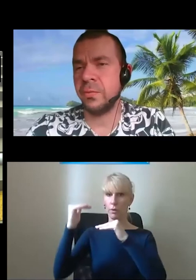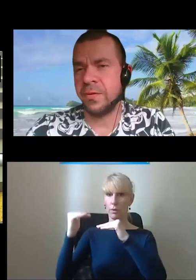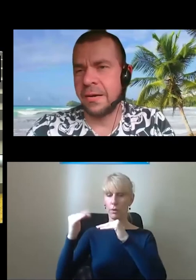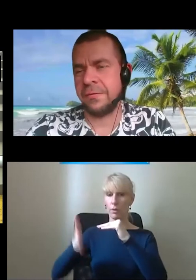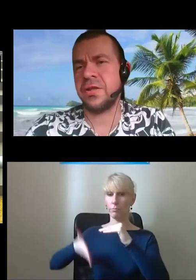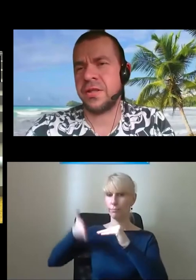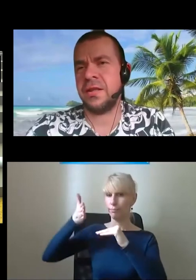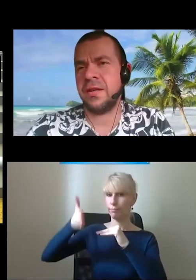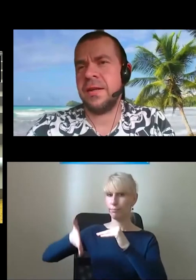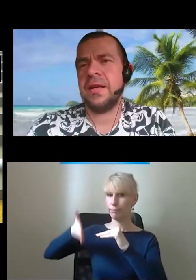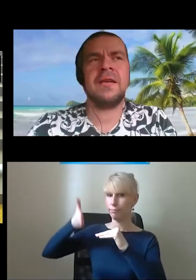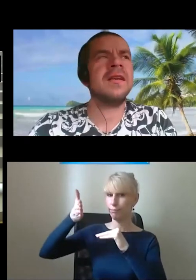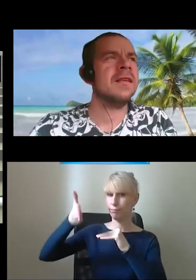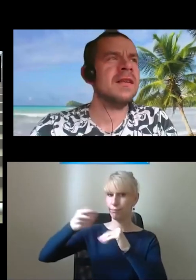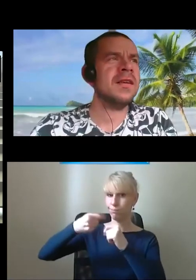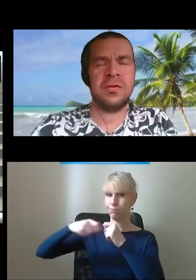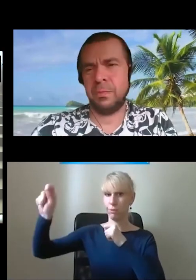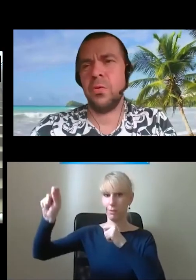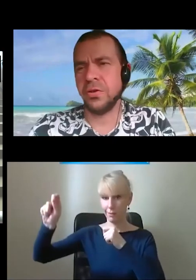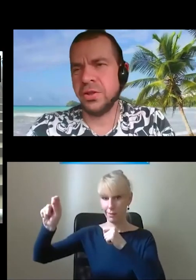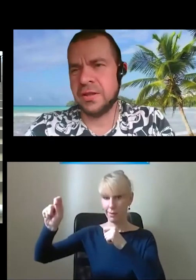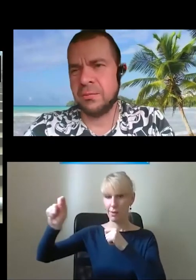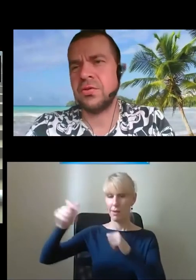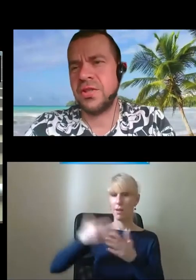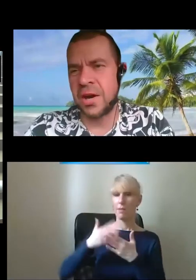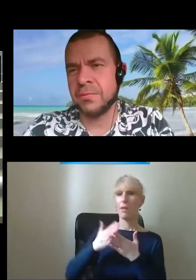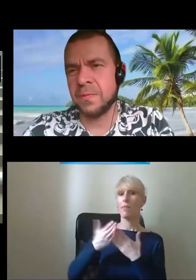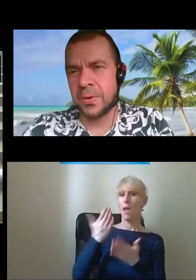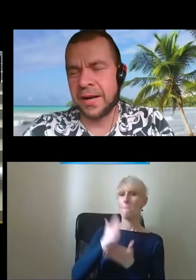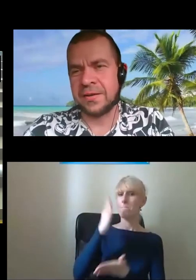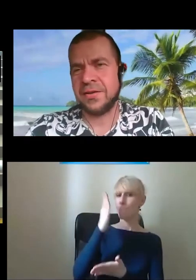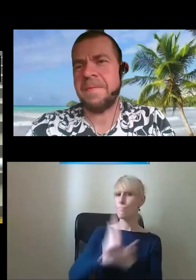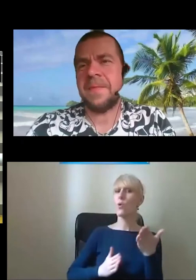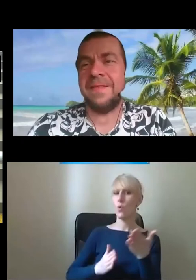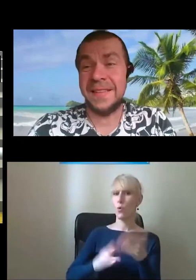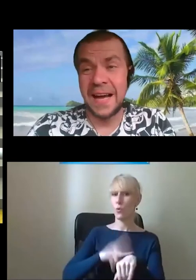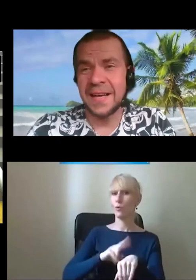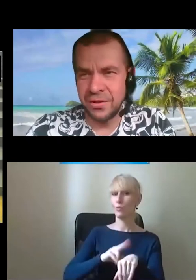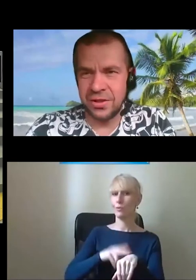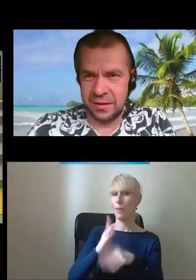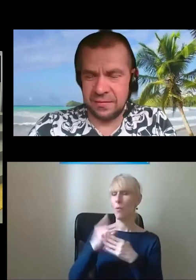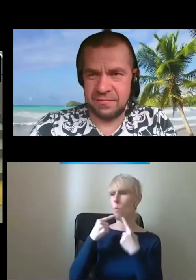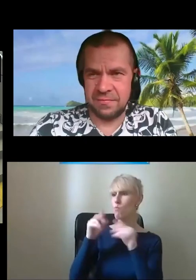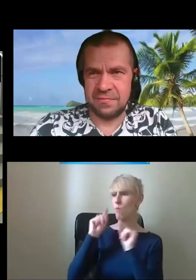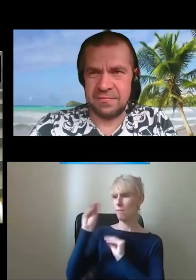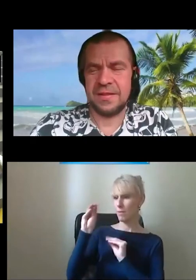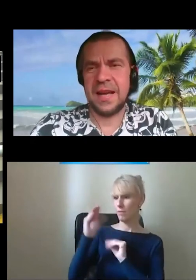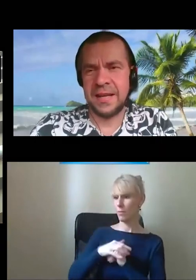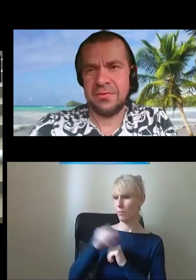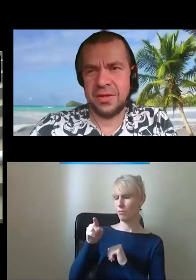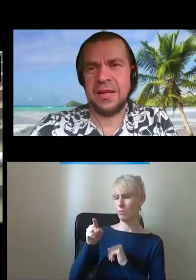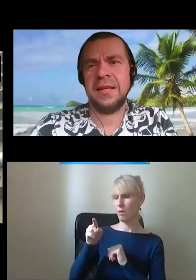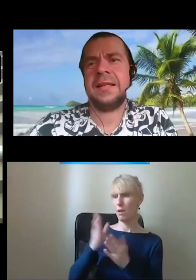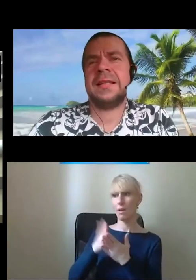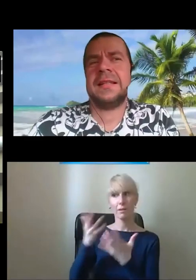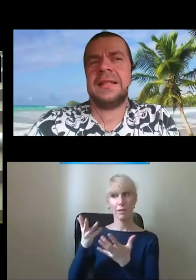poinformowałem wszystkim pół godziny temu, że chciałbym im pojechać. Wydaje mi się, wydaje